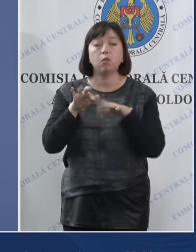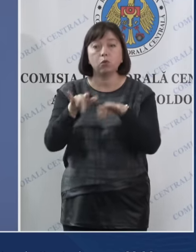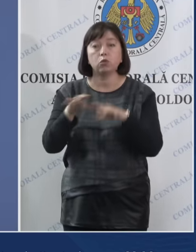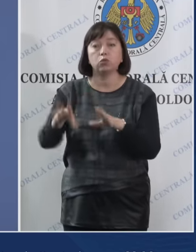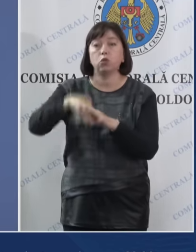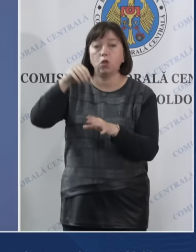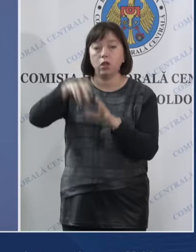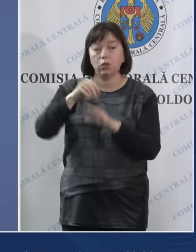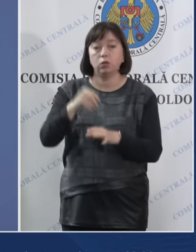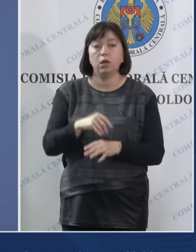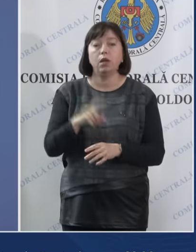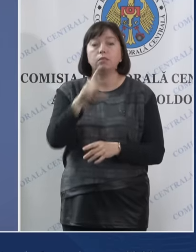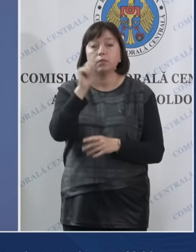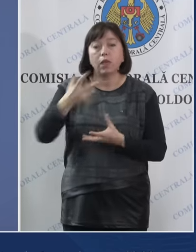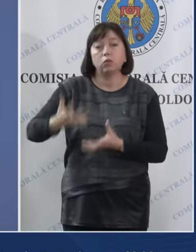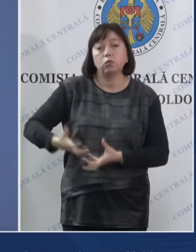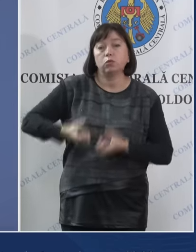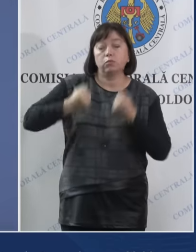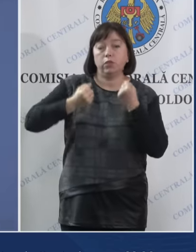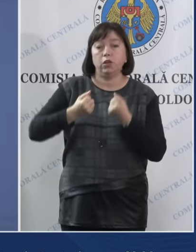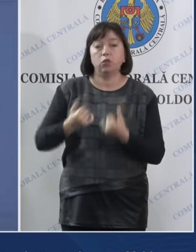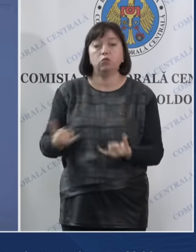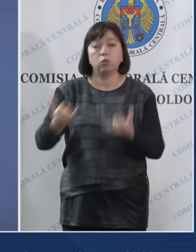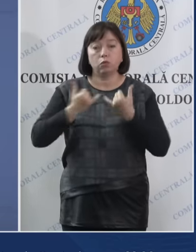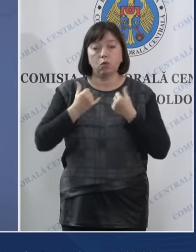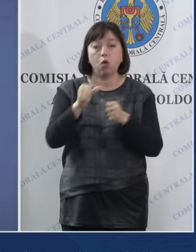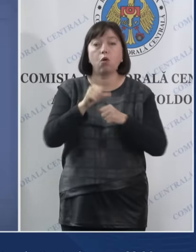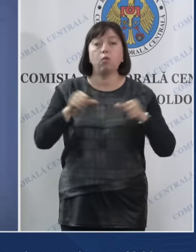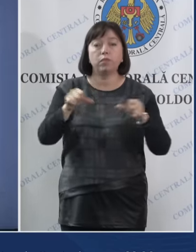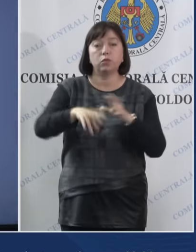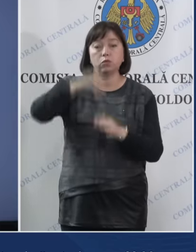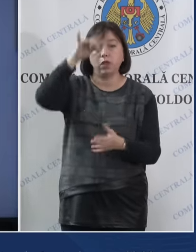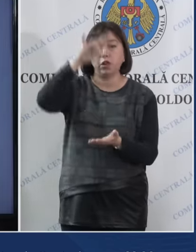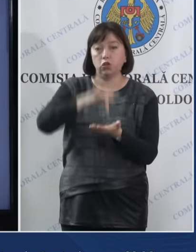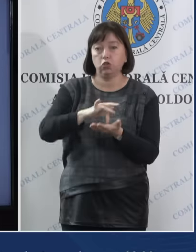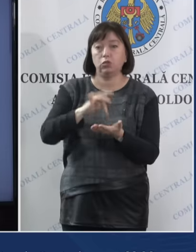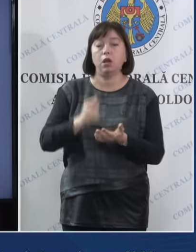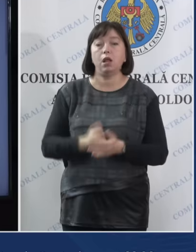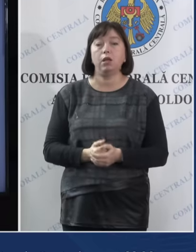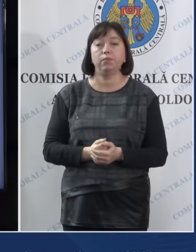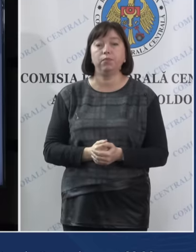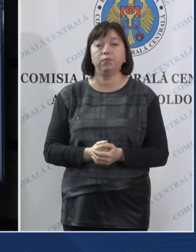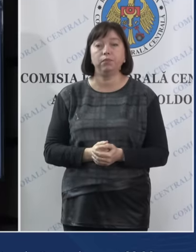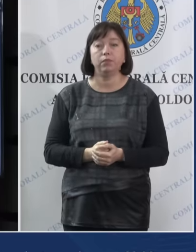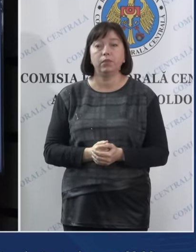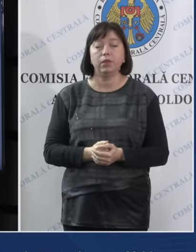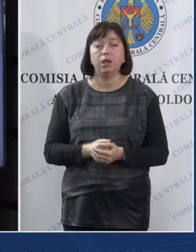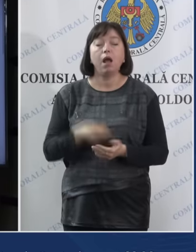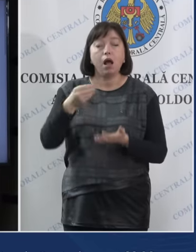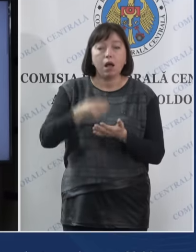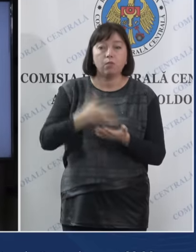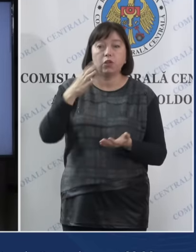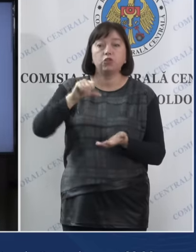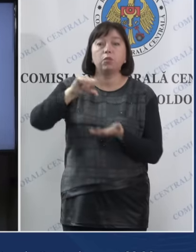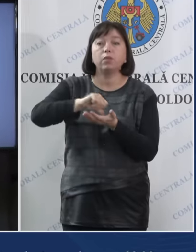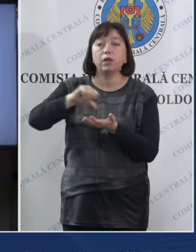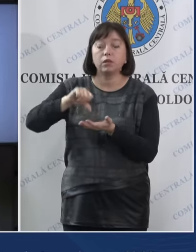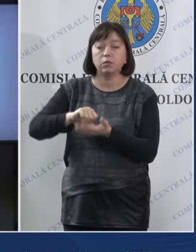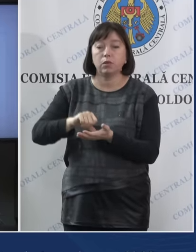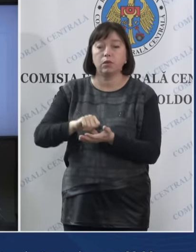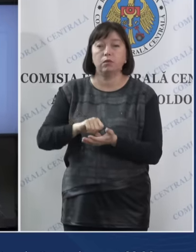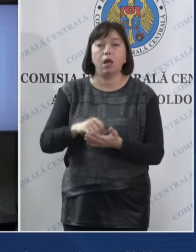electoral pentru sprijinul oferit Comisiei Electorale Centrale, apreciăm participarea